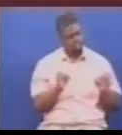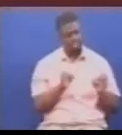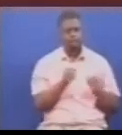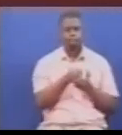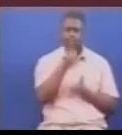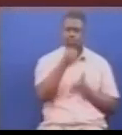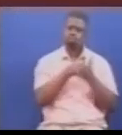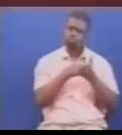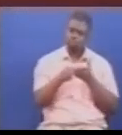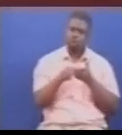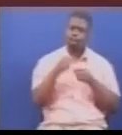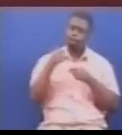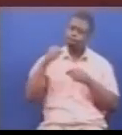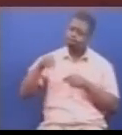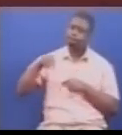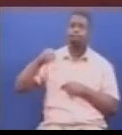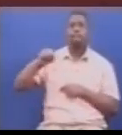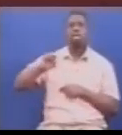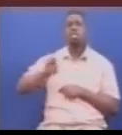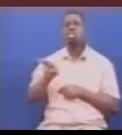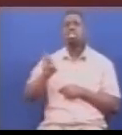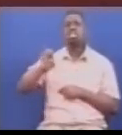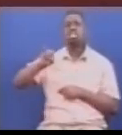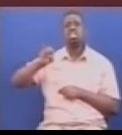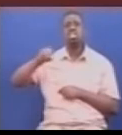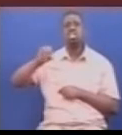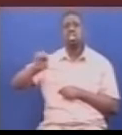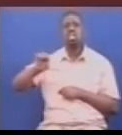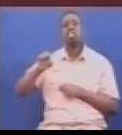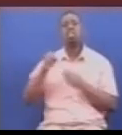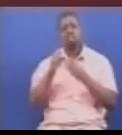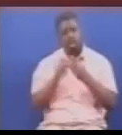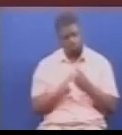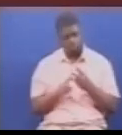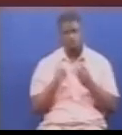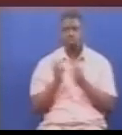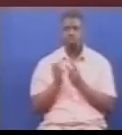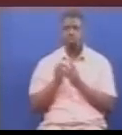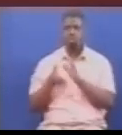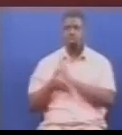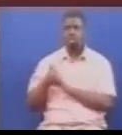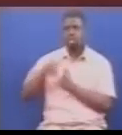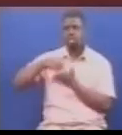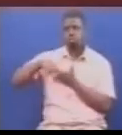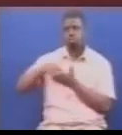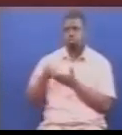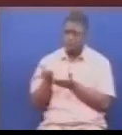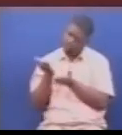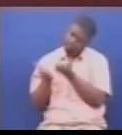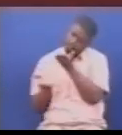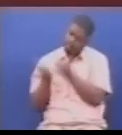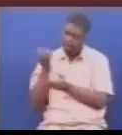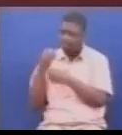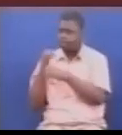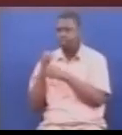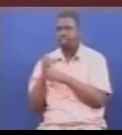Lakini pia tunaanzisha kituo cha kupuma vina saba pale mbea ambacho pia kita tusaidia kupunguza wingi wa case